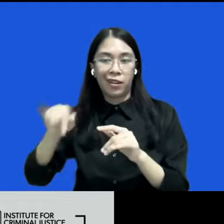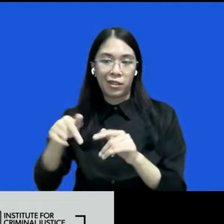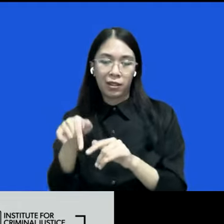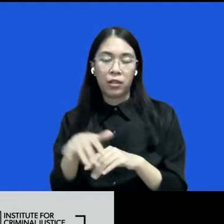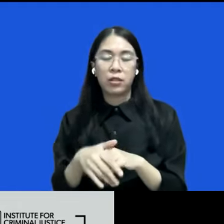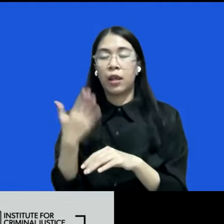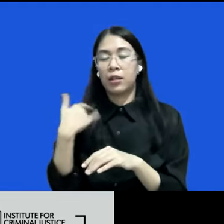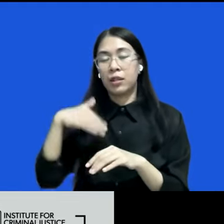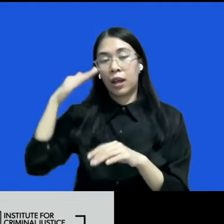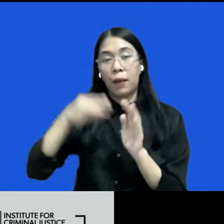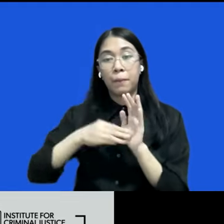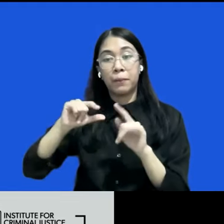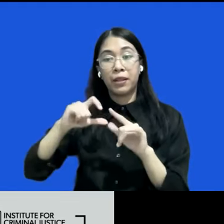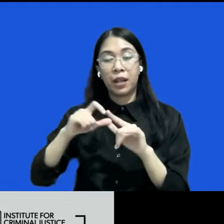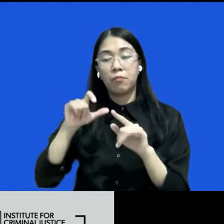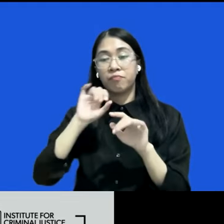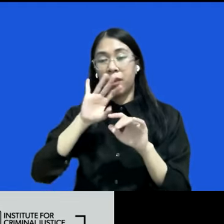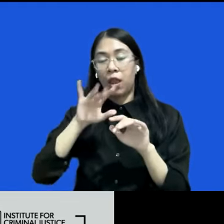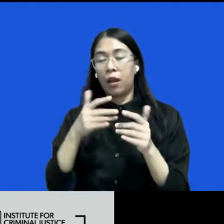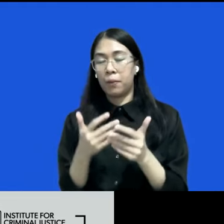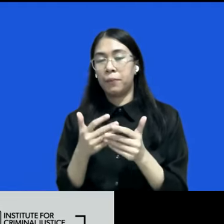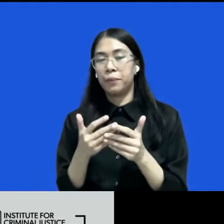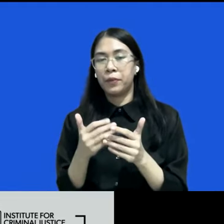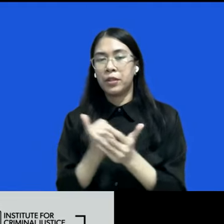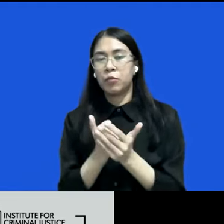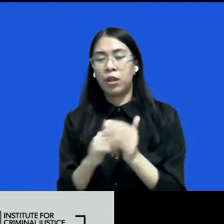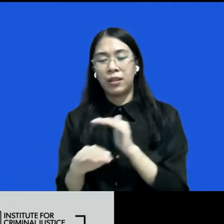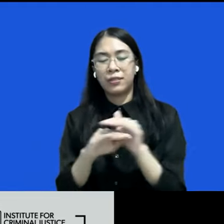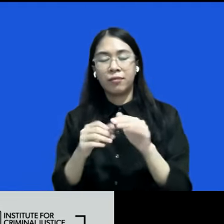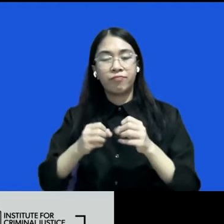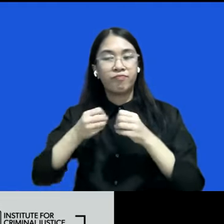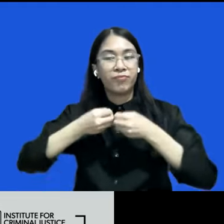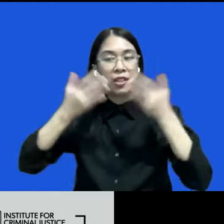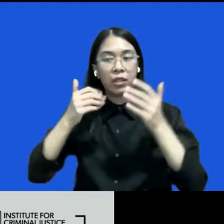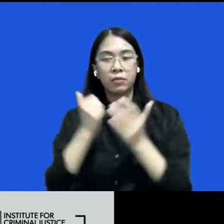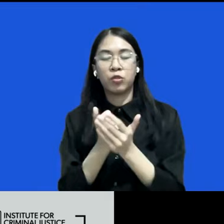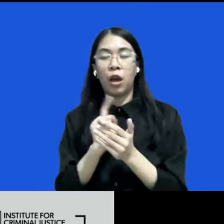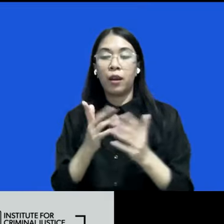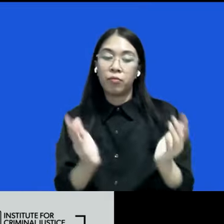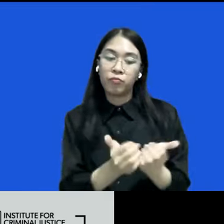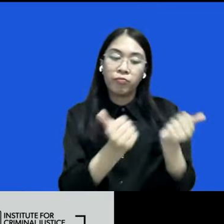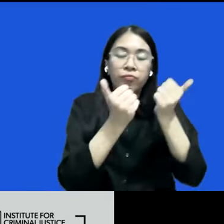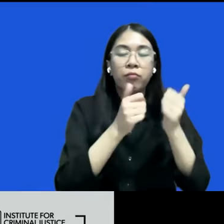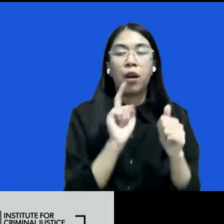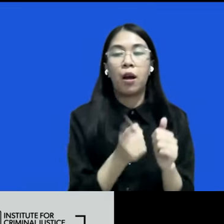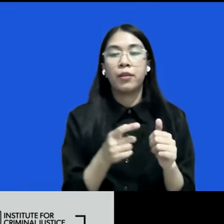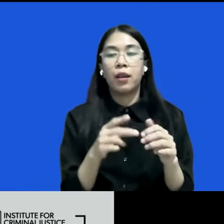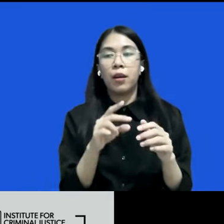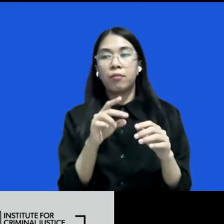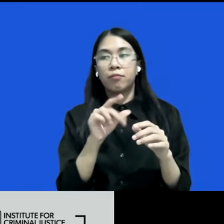juga di presentasinya gitu bahwa ini tuh punya core yang jelas gitu bahwa ada empowerment ada resolusi ada